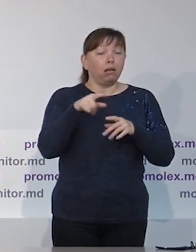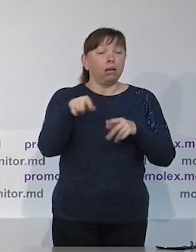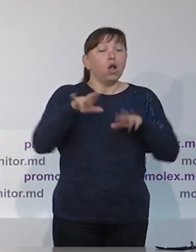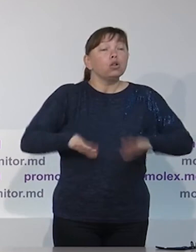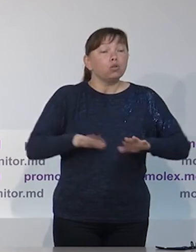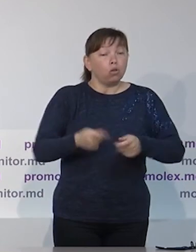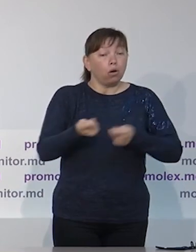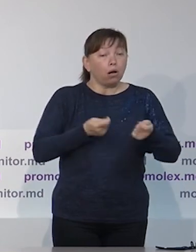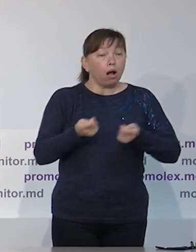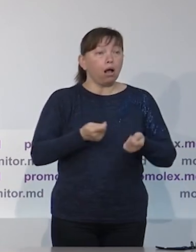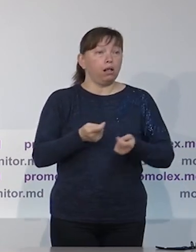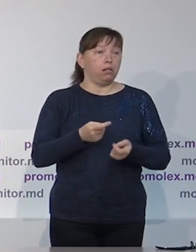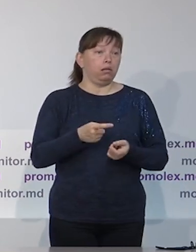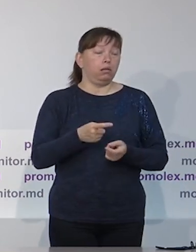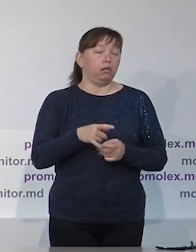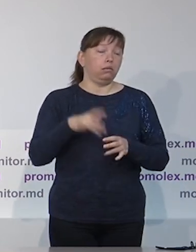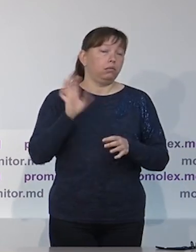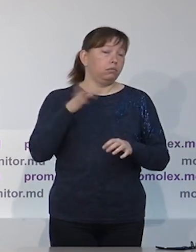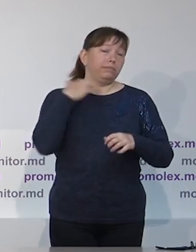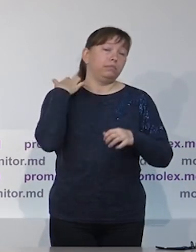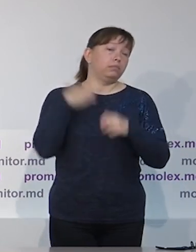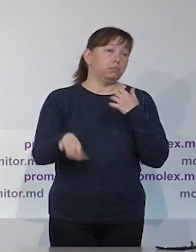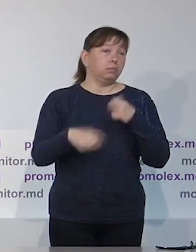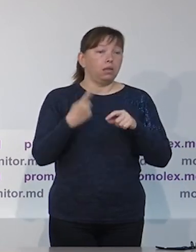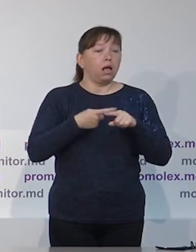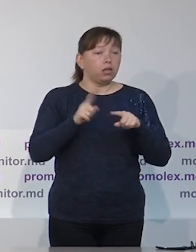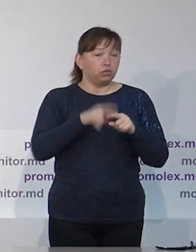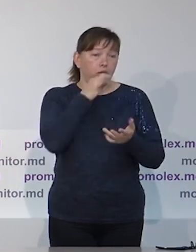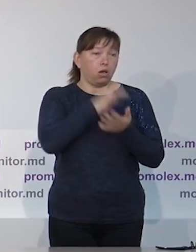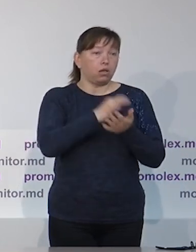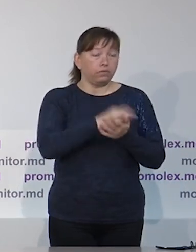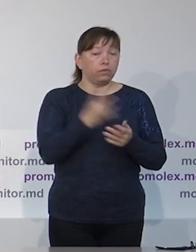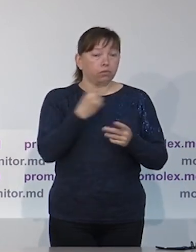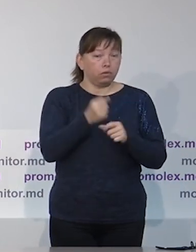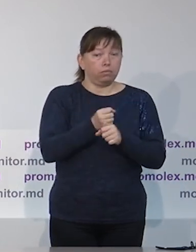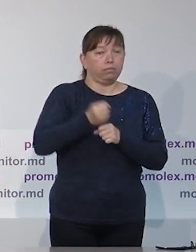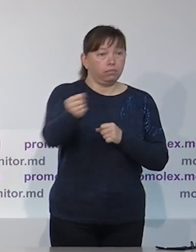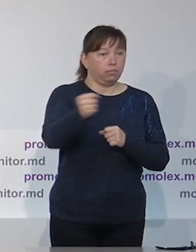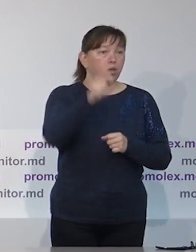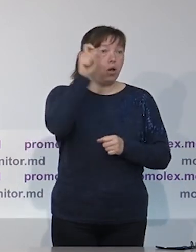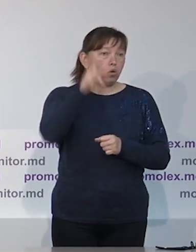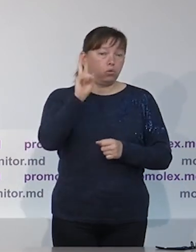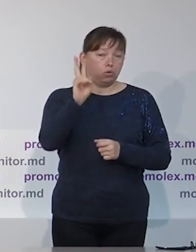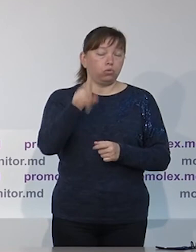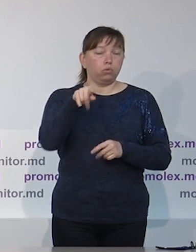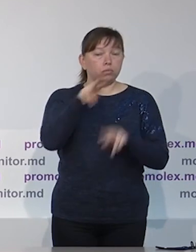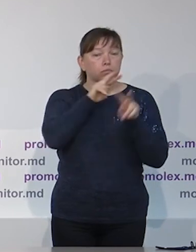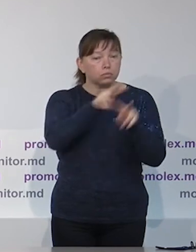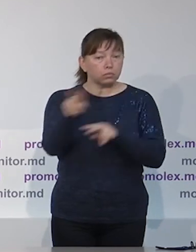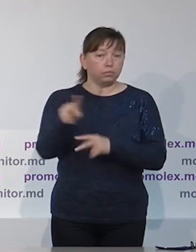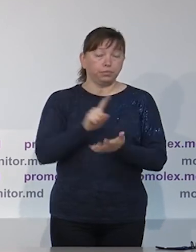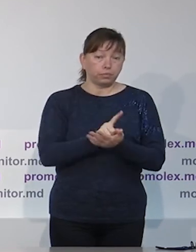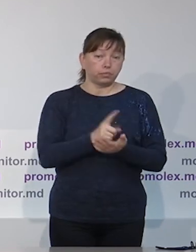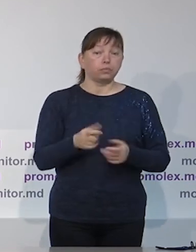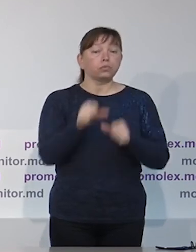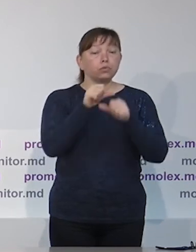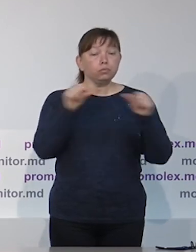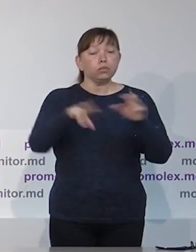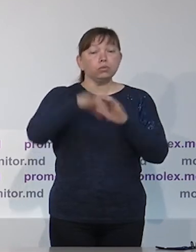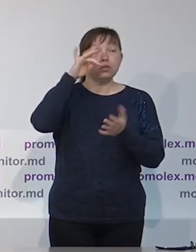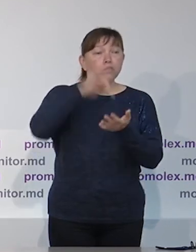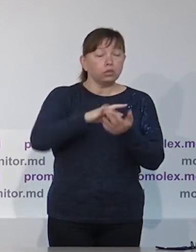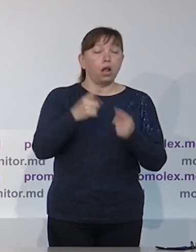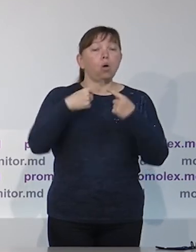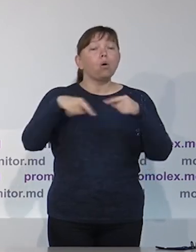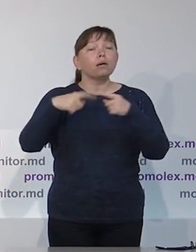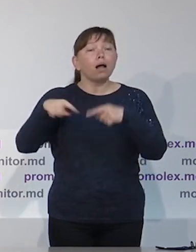назначенных избирательных советов. И из этих 18% 86% приходится на Кишинев. То есть